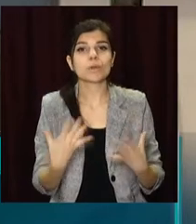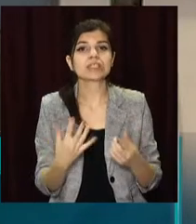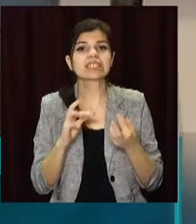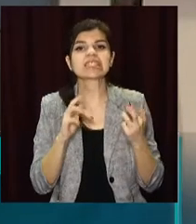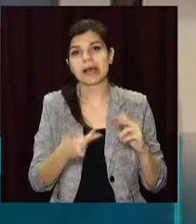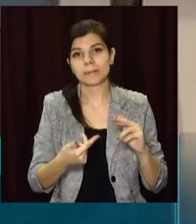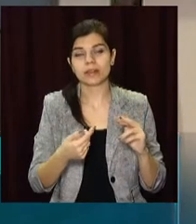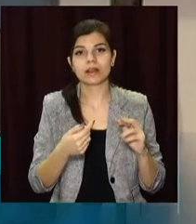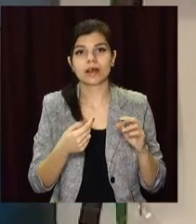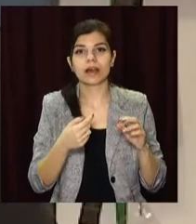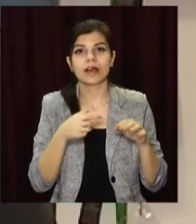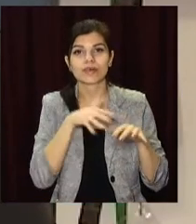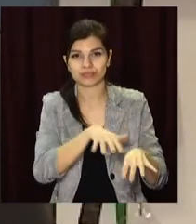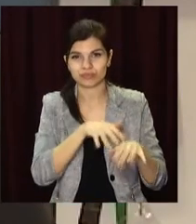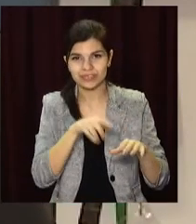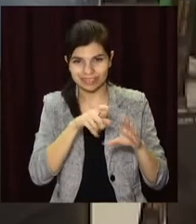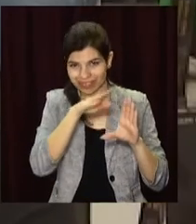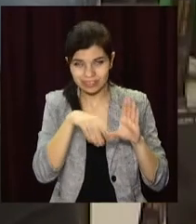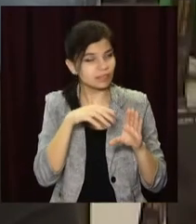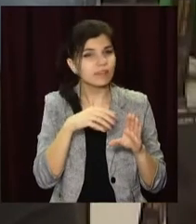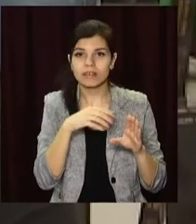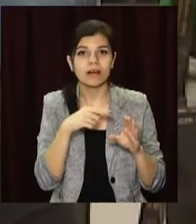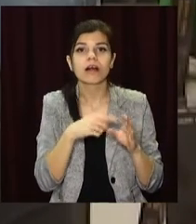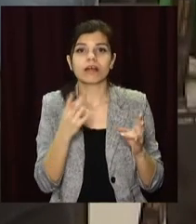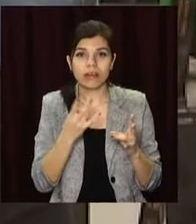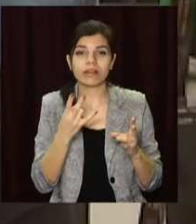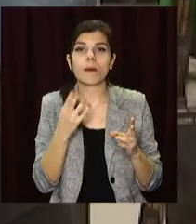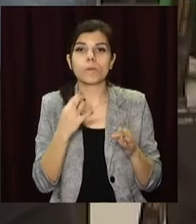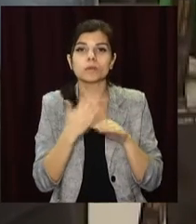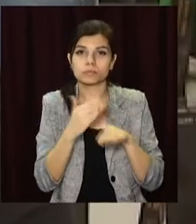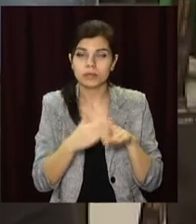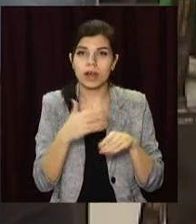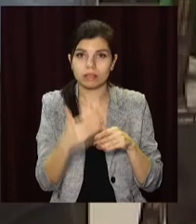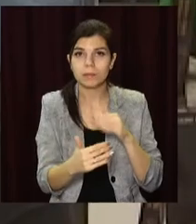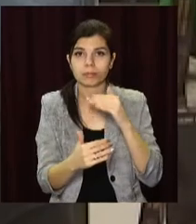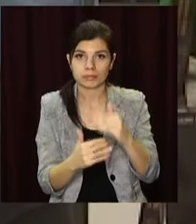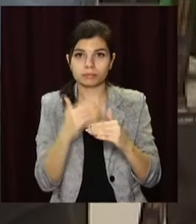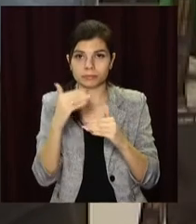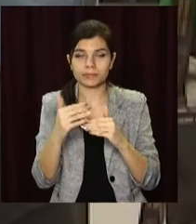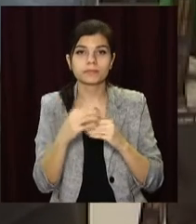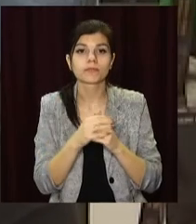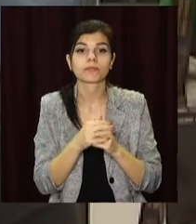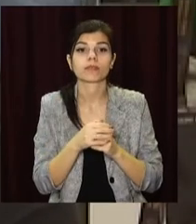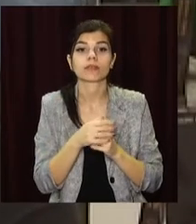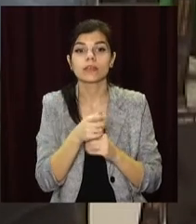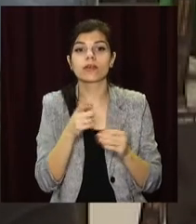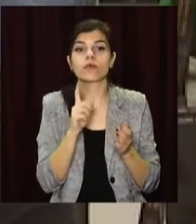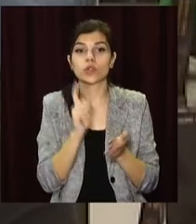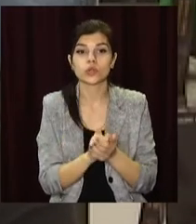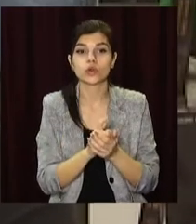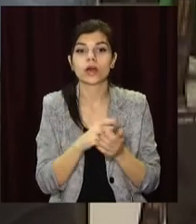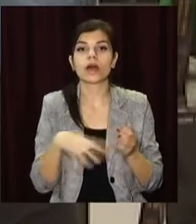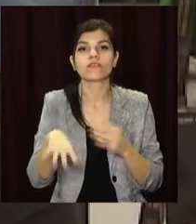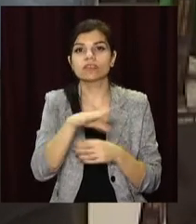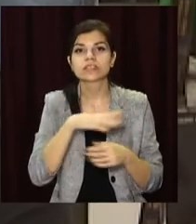ливневу каналізацію, і все. Ми будемо йти поетапно. Вначале ми зготовимо підпорні стінки во всіх